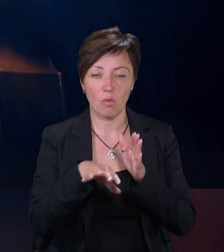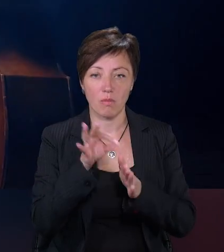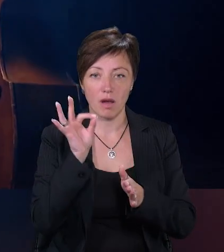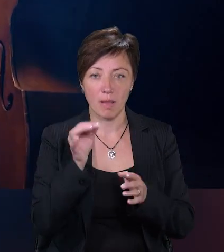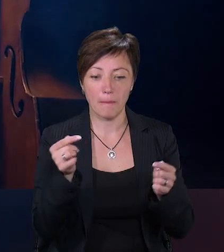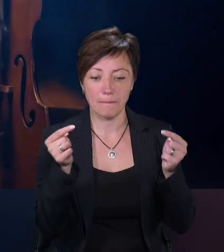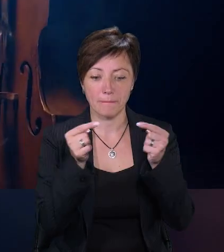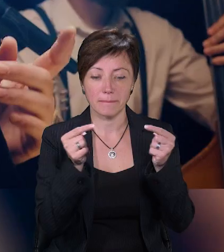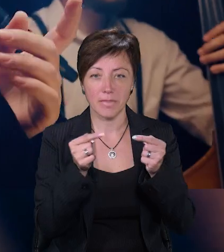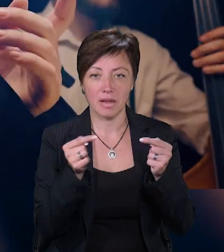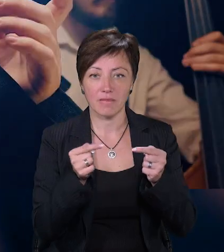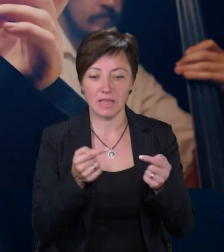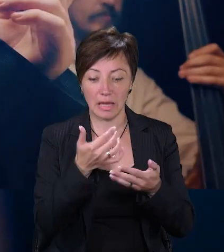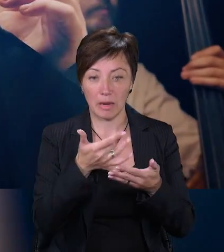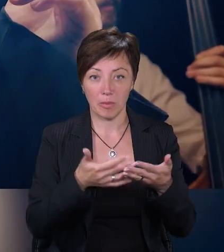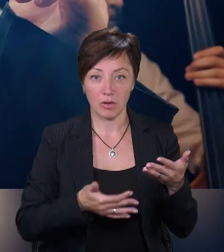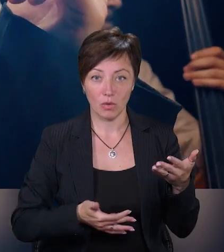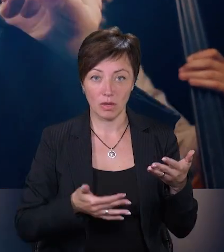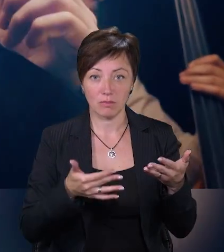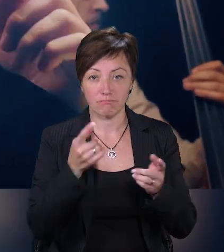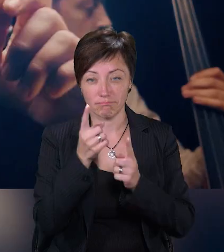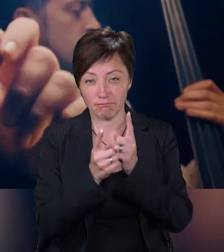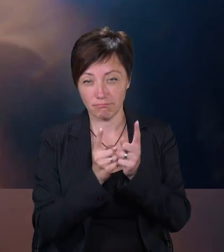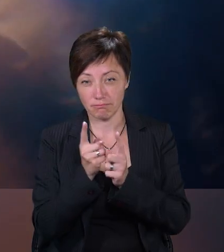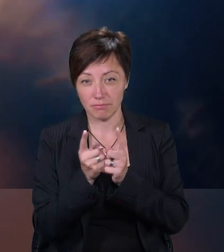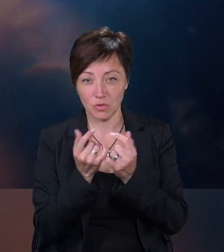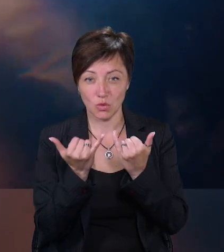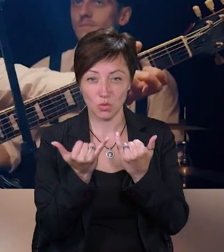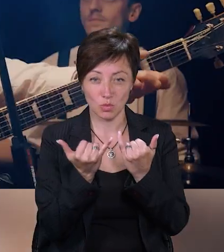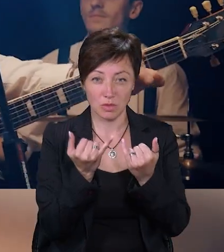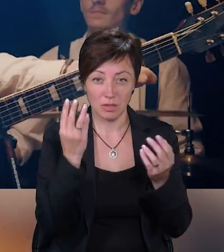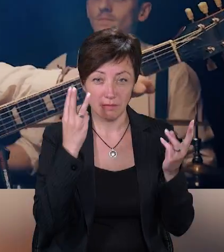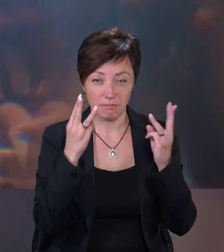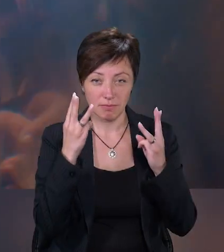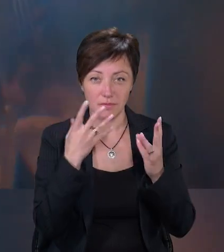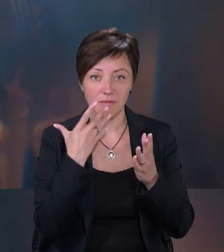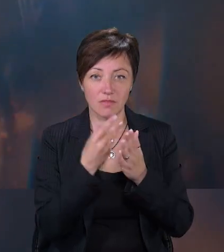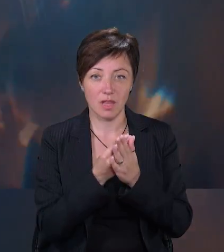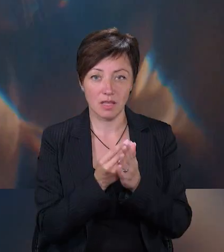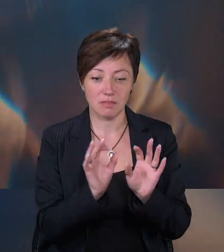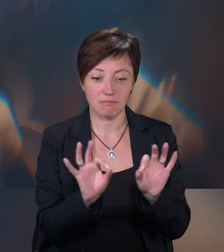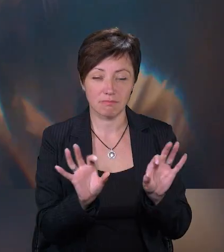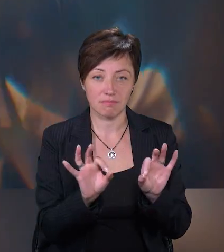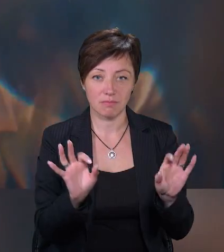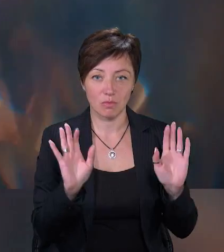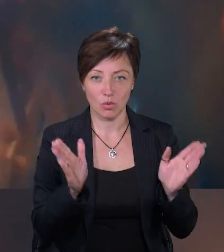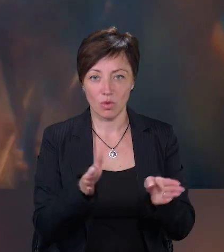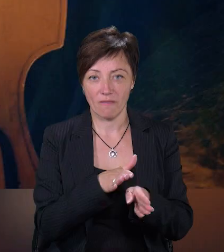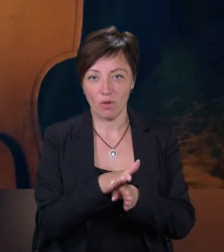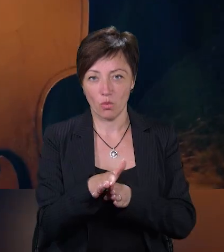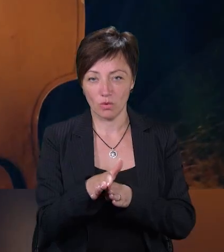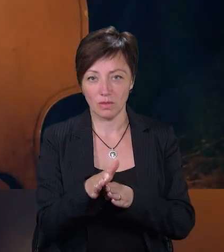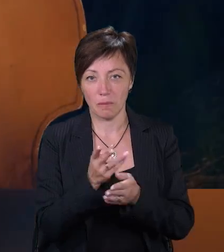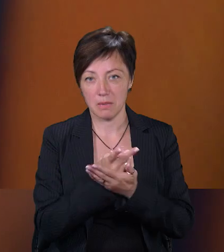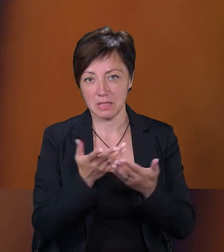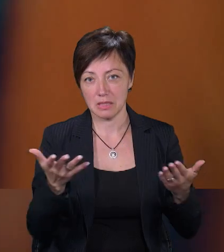певний репертуар, який вони переосмислили, усучаснили і власні інтерпретації будуть його подавати на